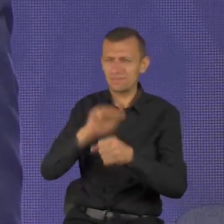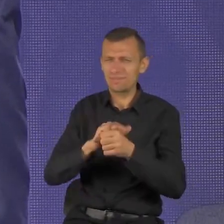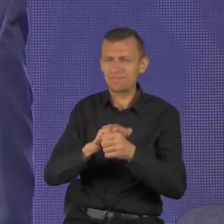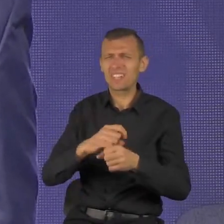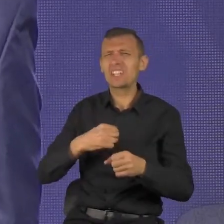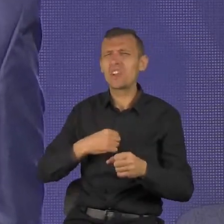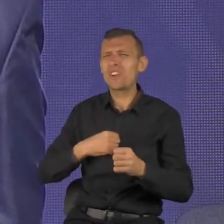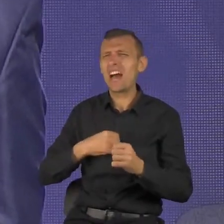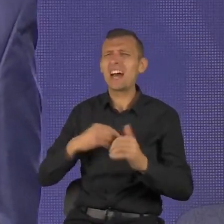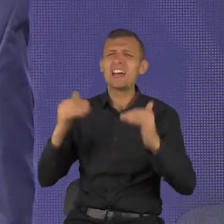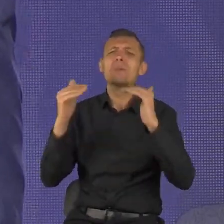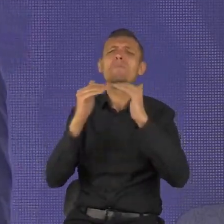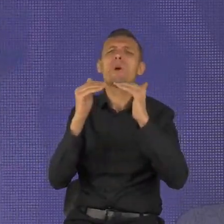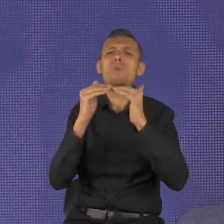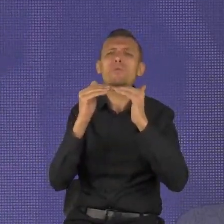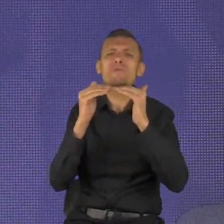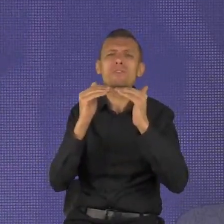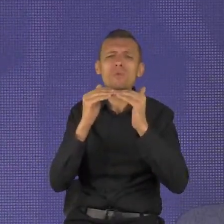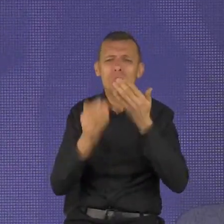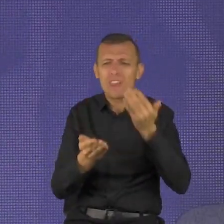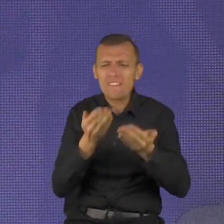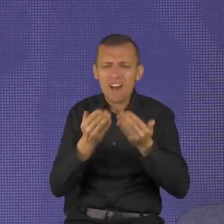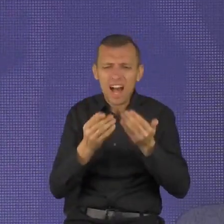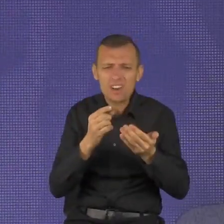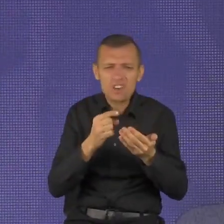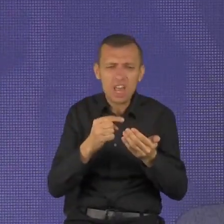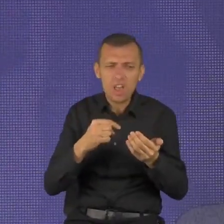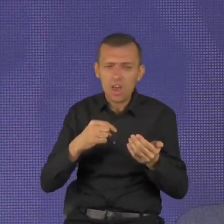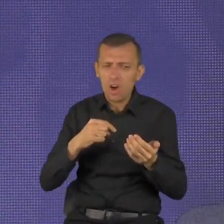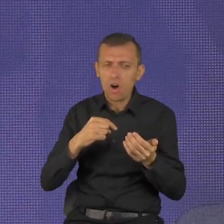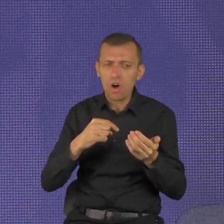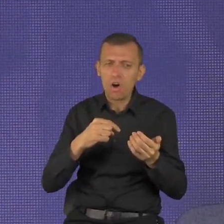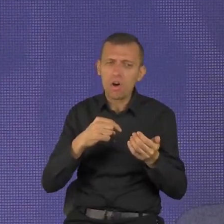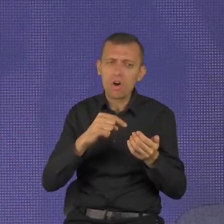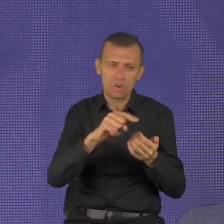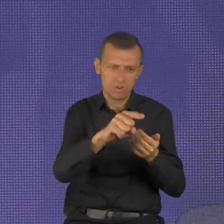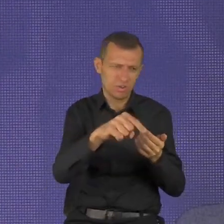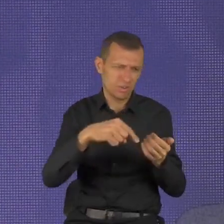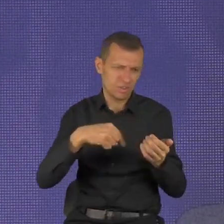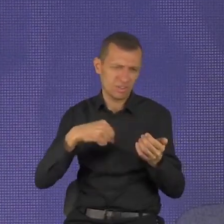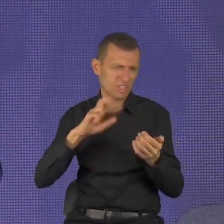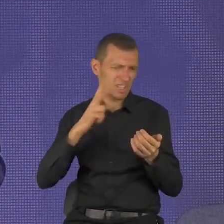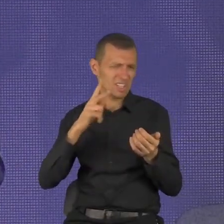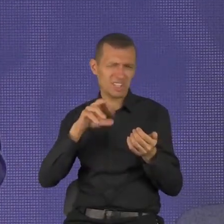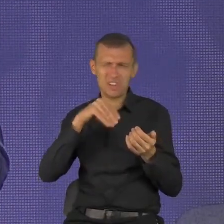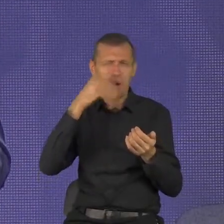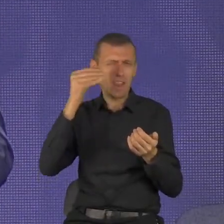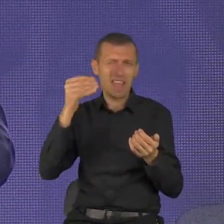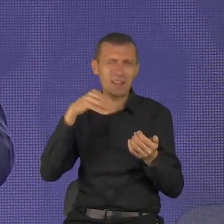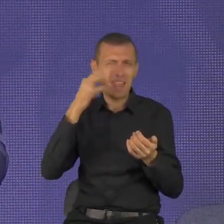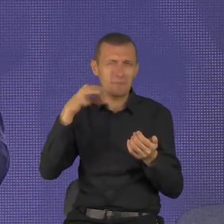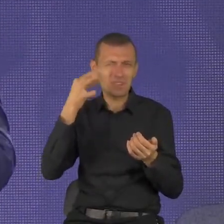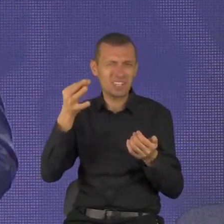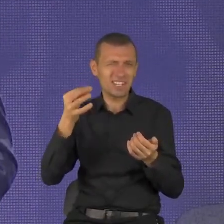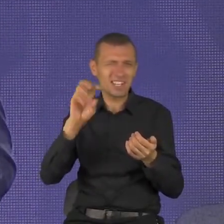nie jestem zadowolony, to zaczynam siebie poganiać. Nie możesz być w tym samym czasie